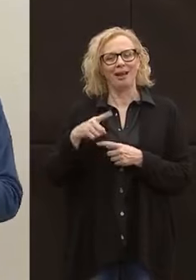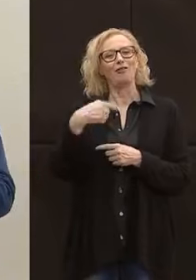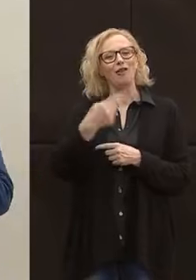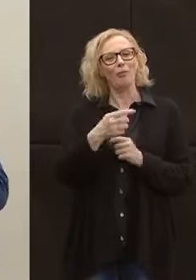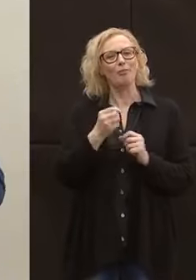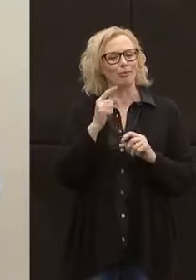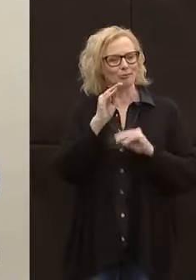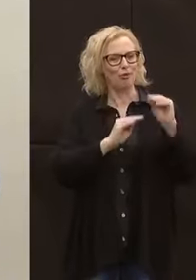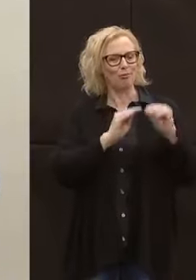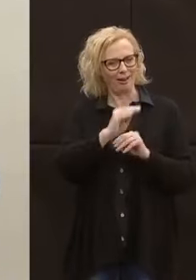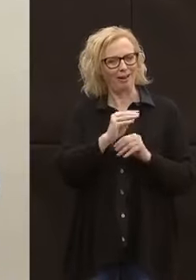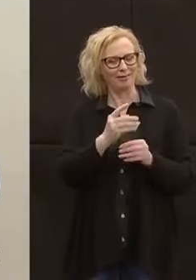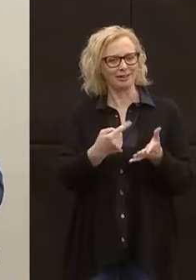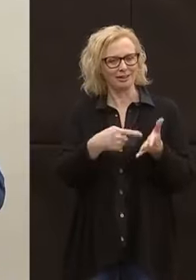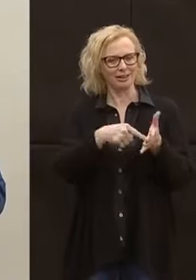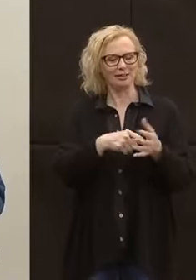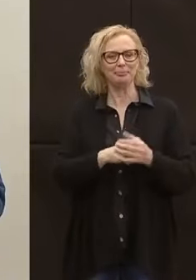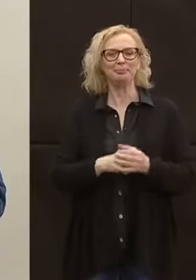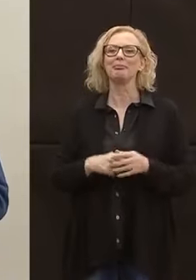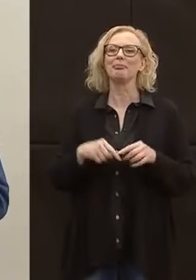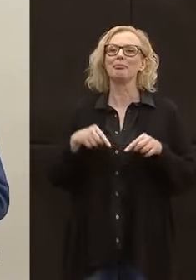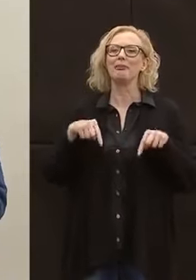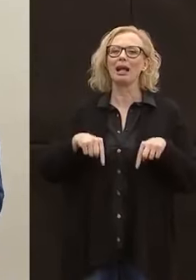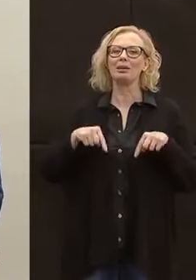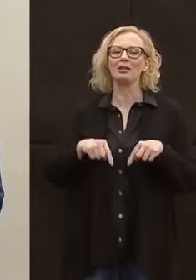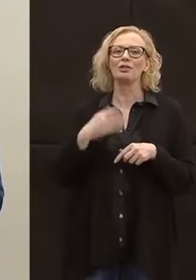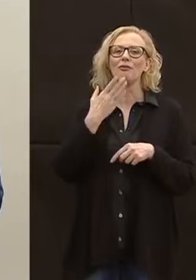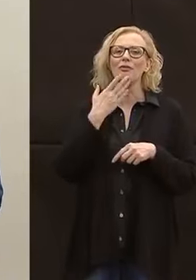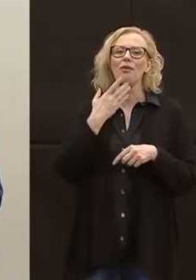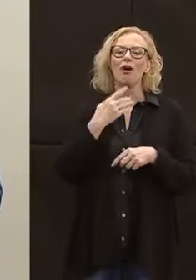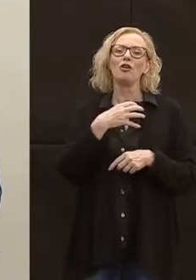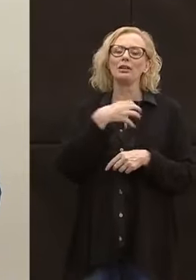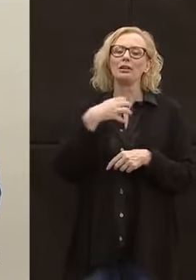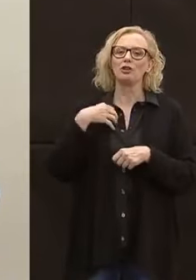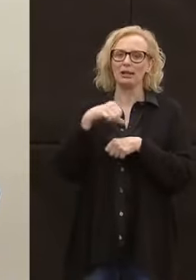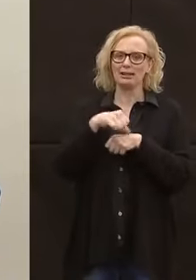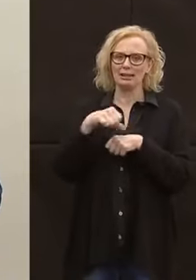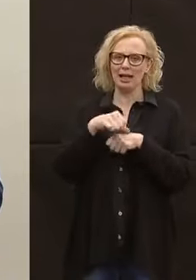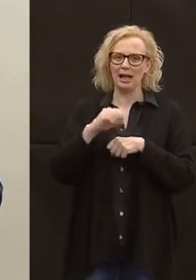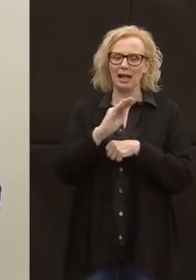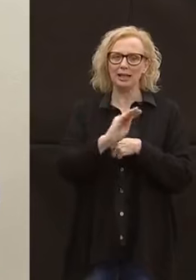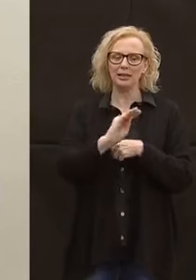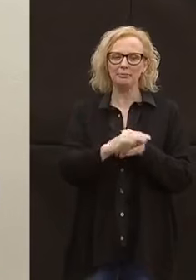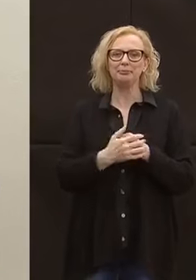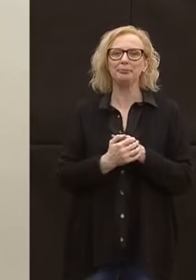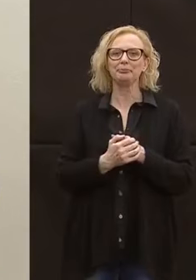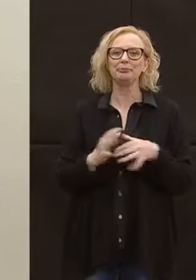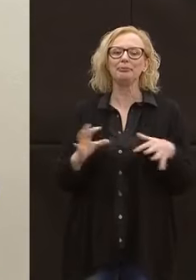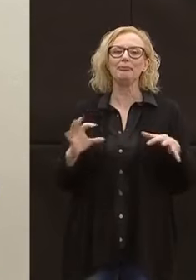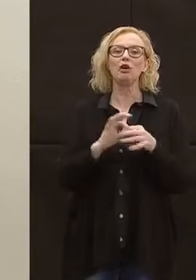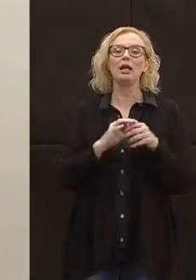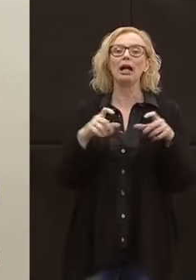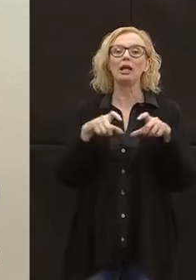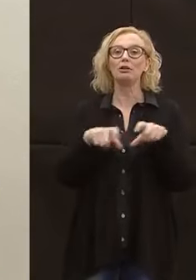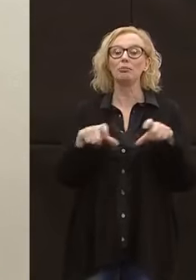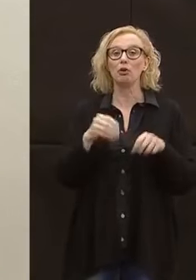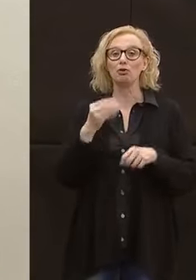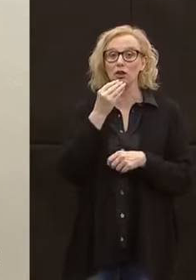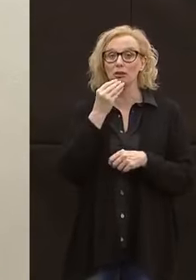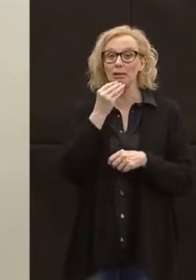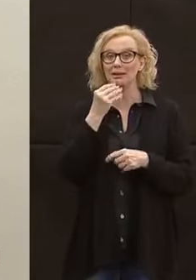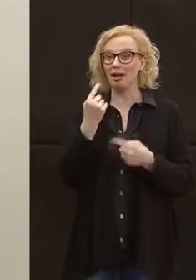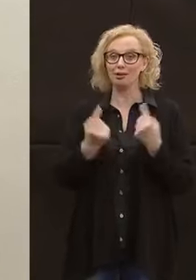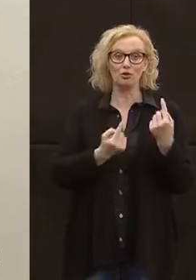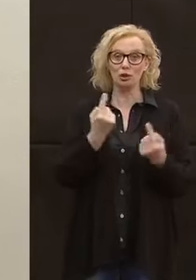perché stanno già arrivando delle domande, però prima volevo coinvolgere l'assessore Segnana, il punto sul bonus alimentare